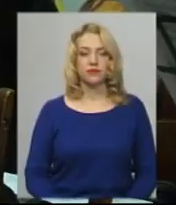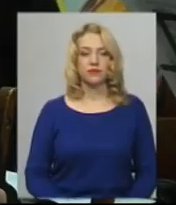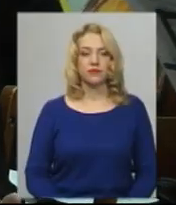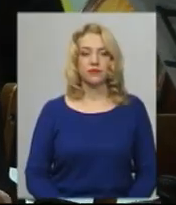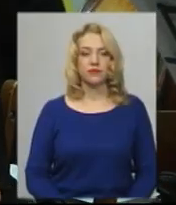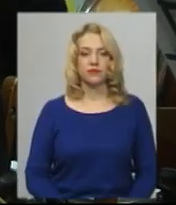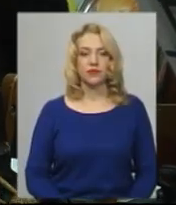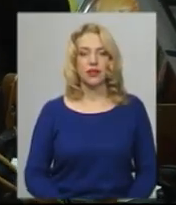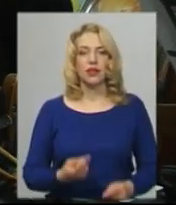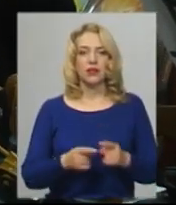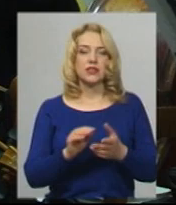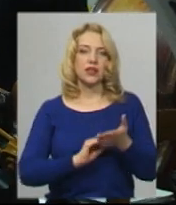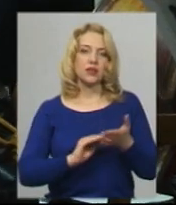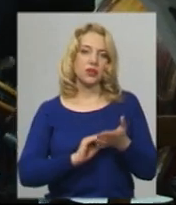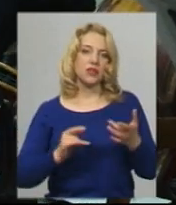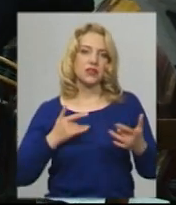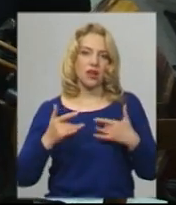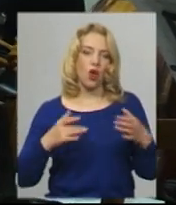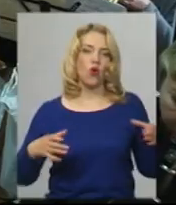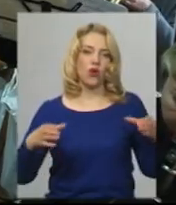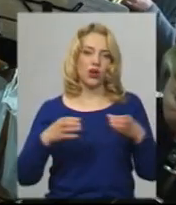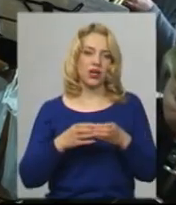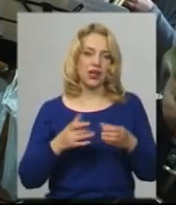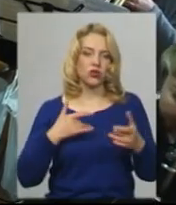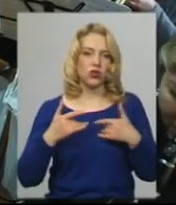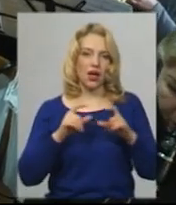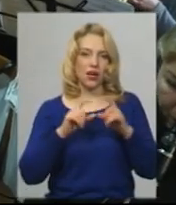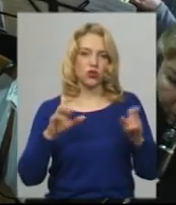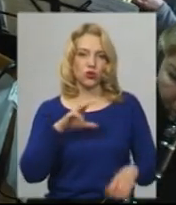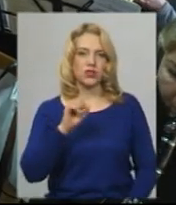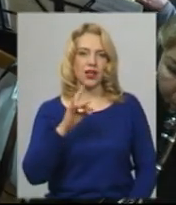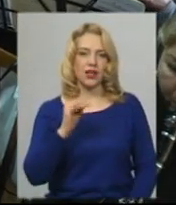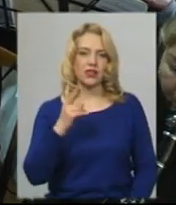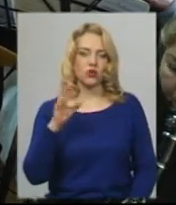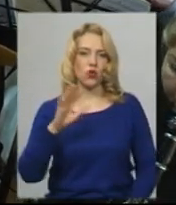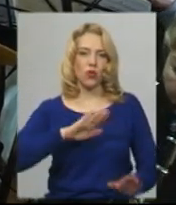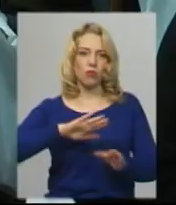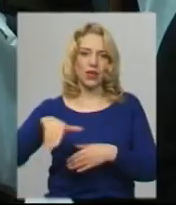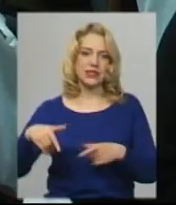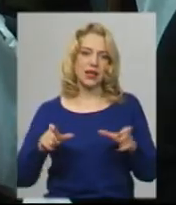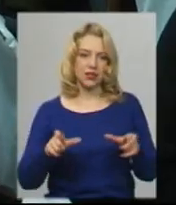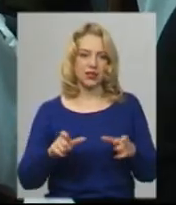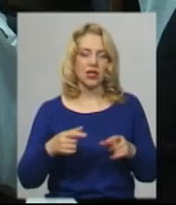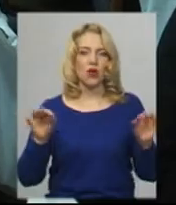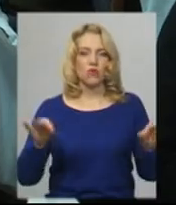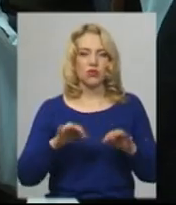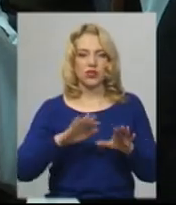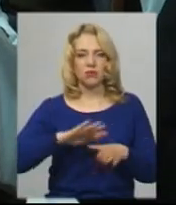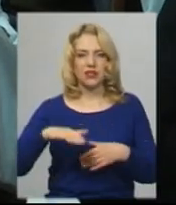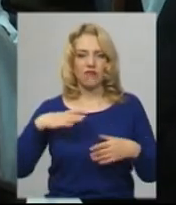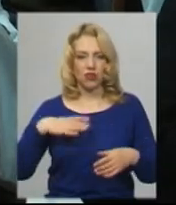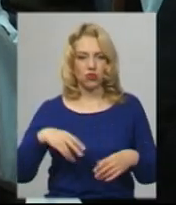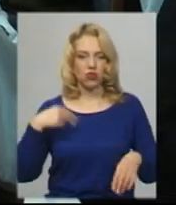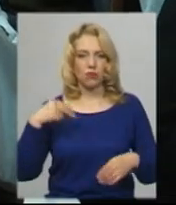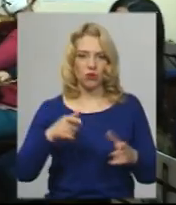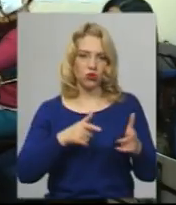Це репетиція оркестру обласного музично-драматичного театру імені Михайла Старицького після карантину. Музиканти після вимушеної перерви під час карантину